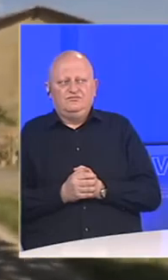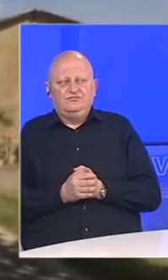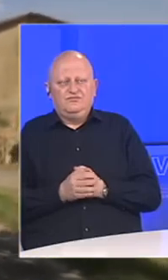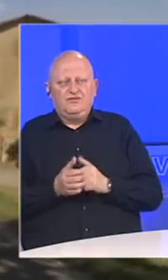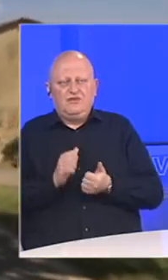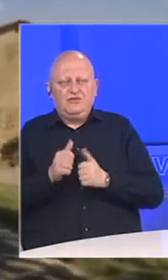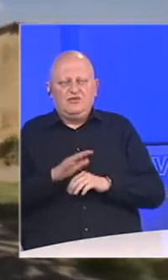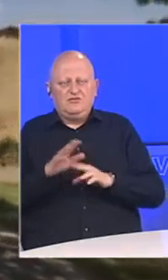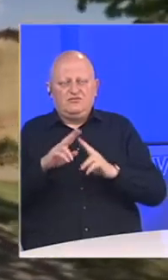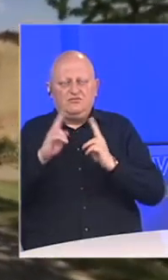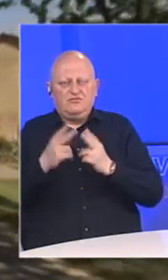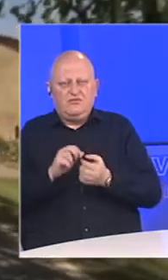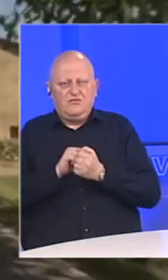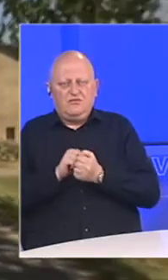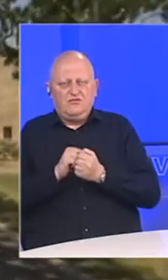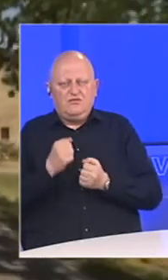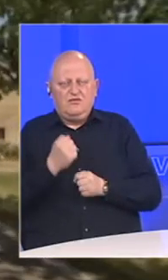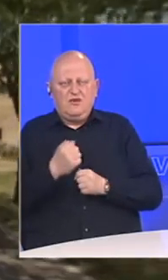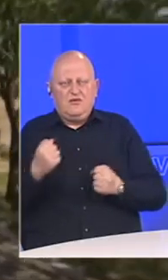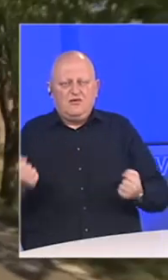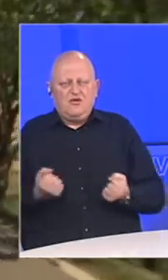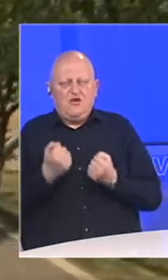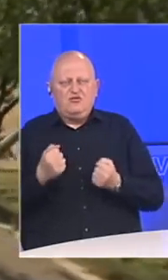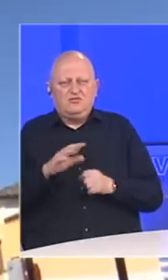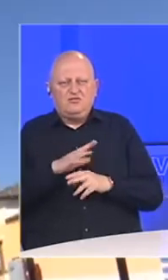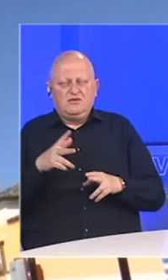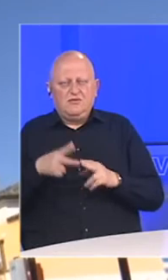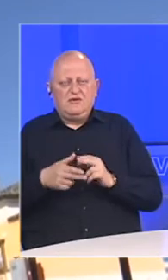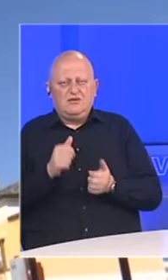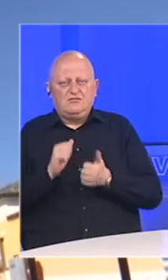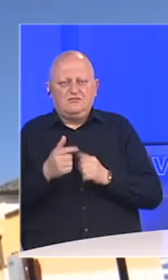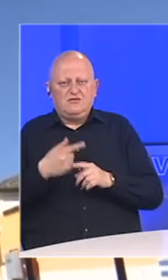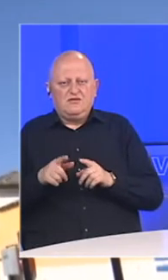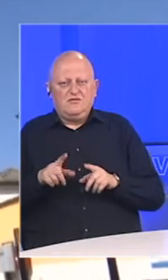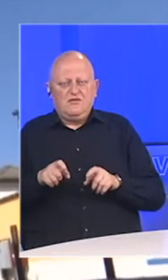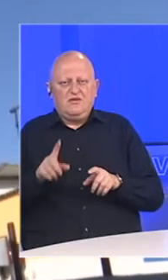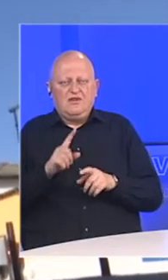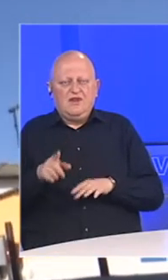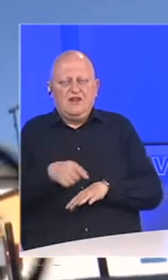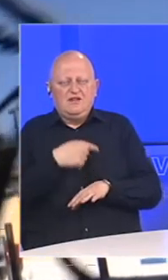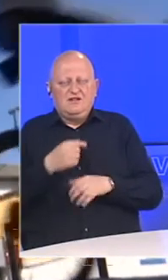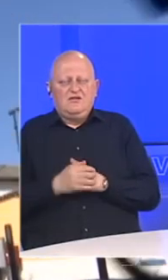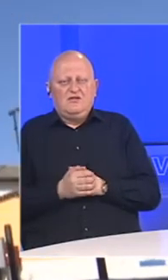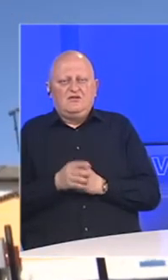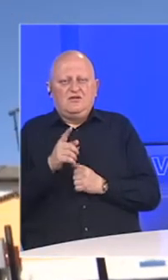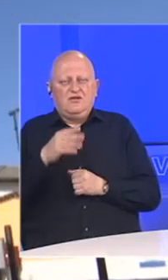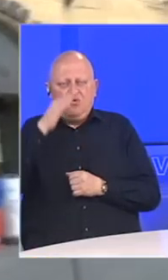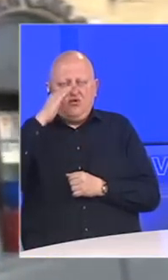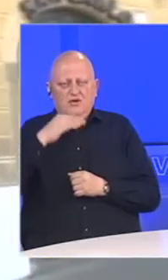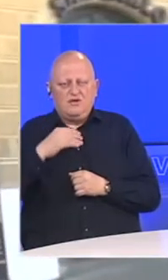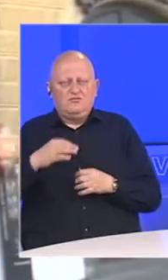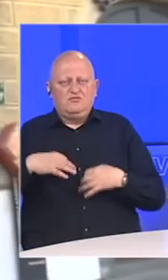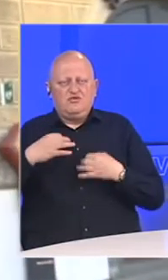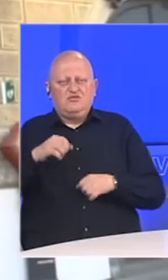Sportisti širom svijeta bore se da održe kondiciju, dok se prekinuta takmičenje zbog koronavirusa ne nastave. Tako se u Italiji